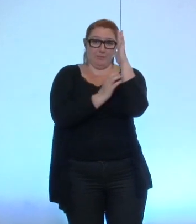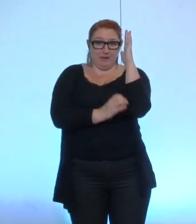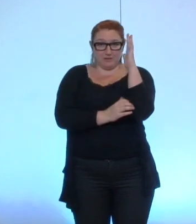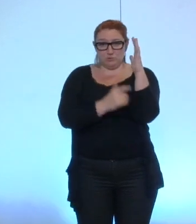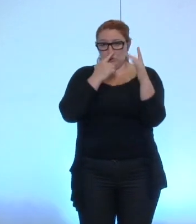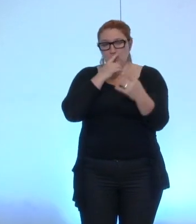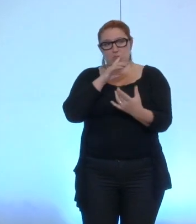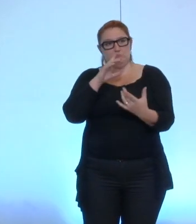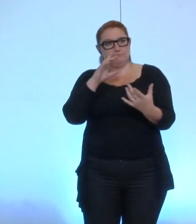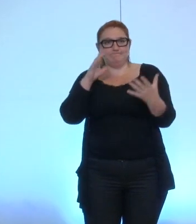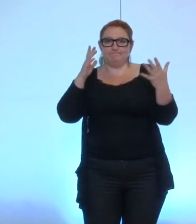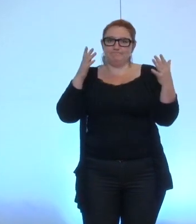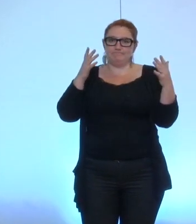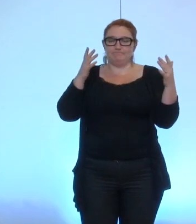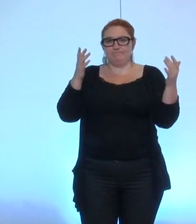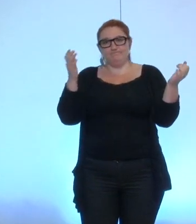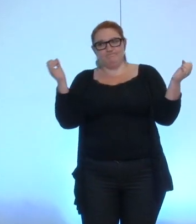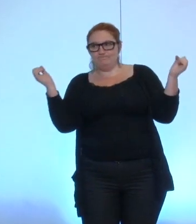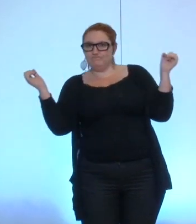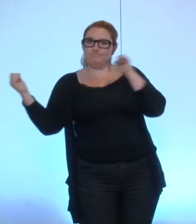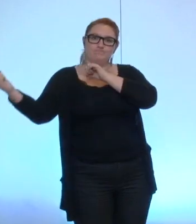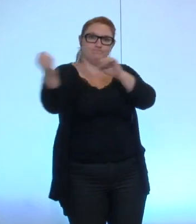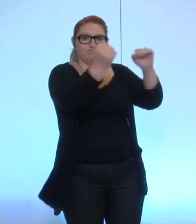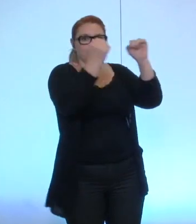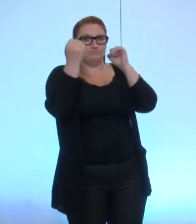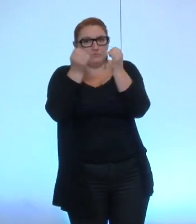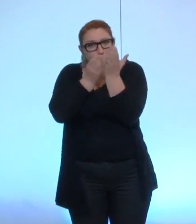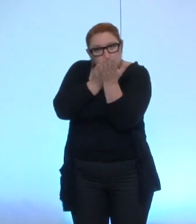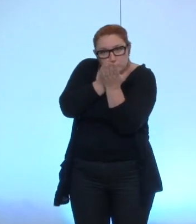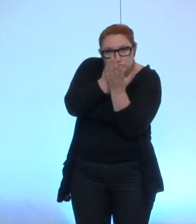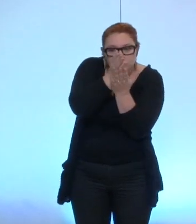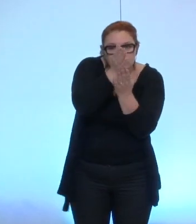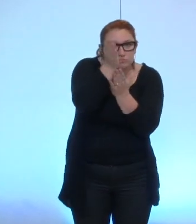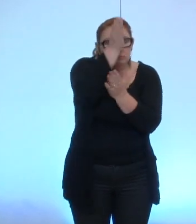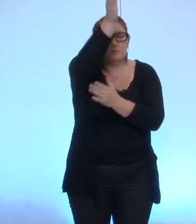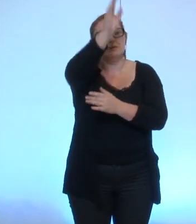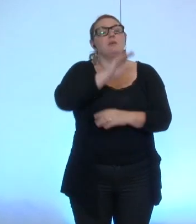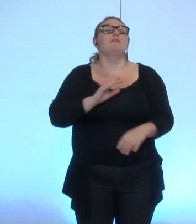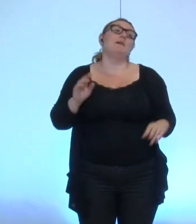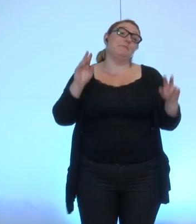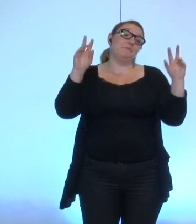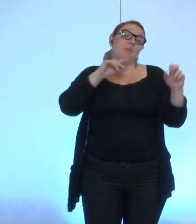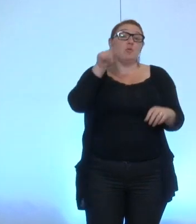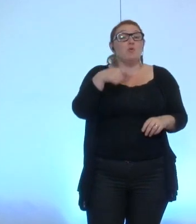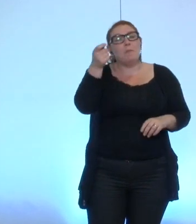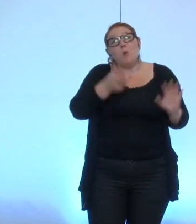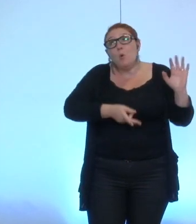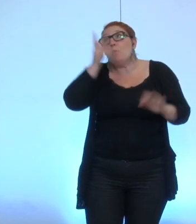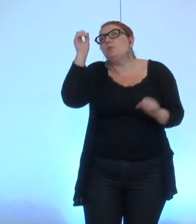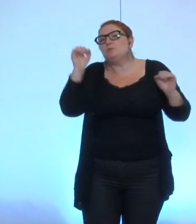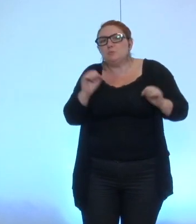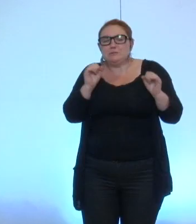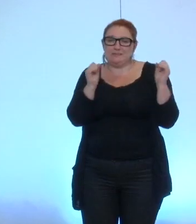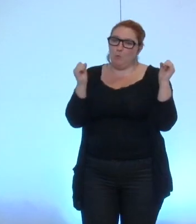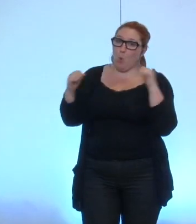consensuels possibles et donc qui vont dans le bon sens a priori oui normalement les plus consensuels possibles et qui vont